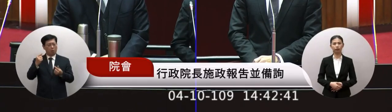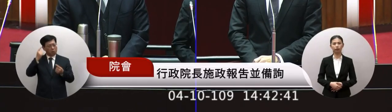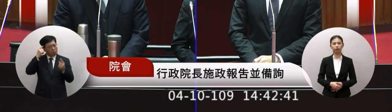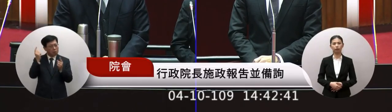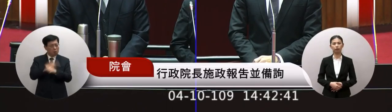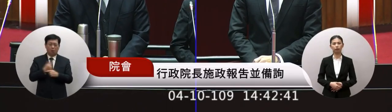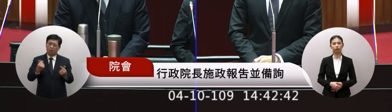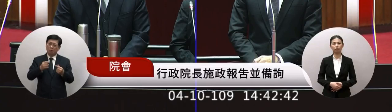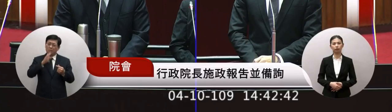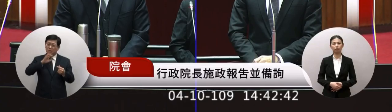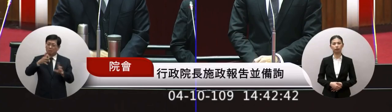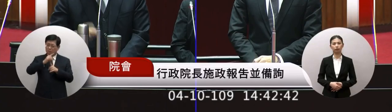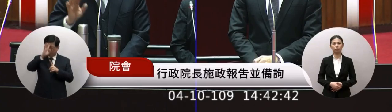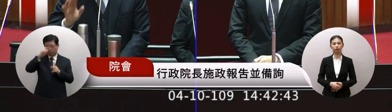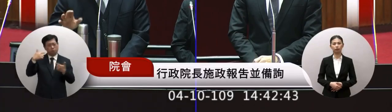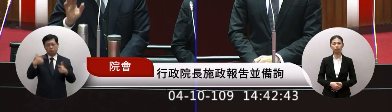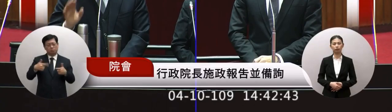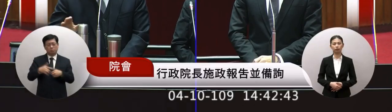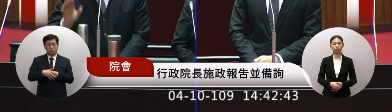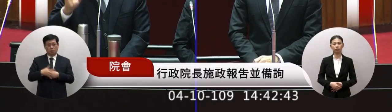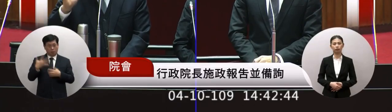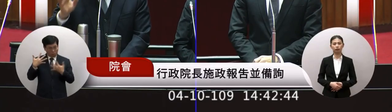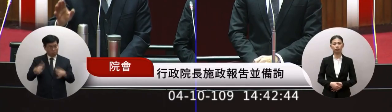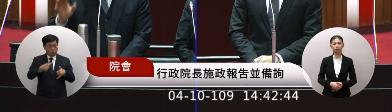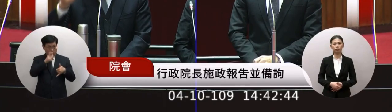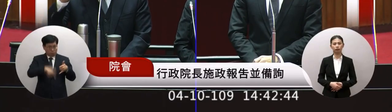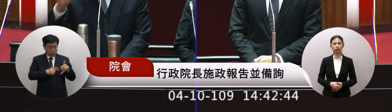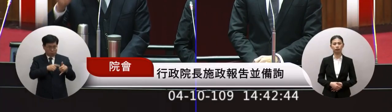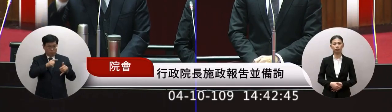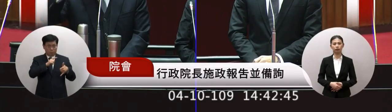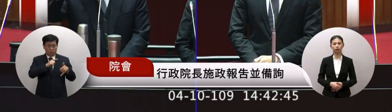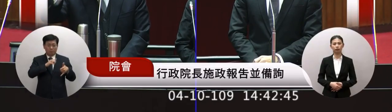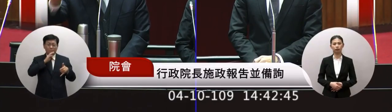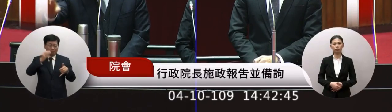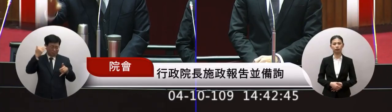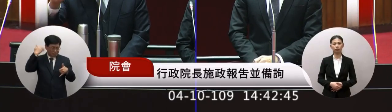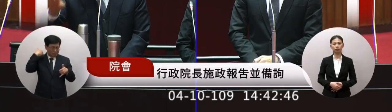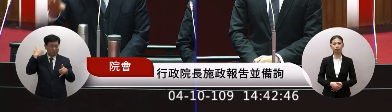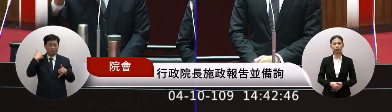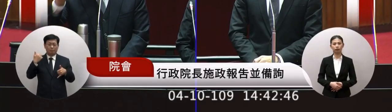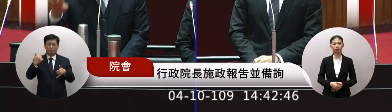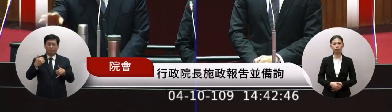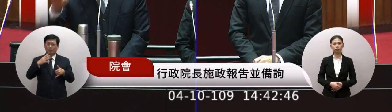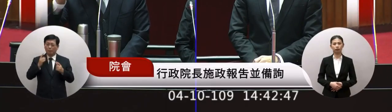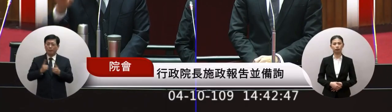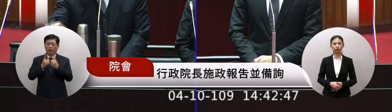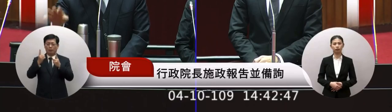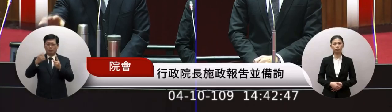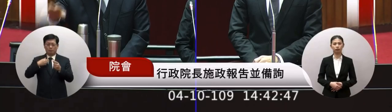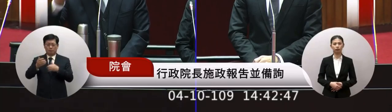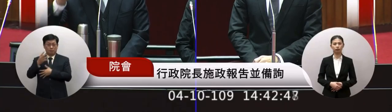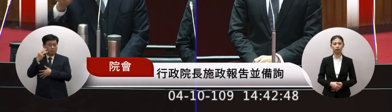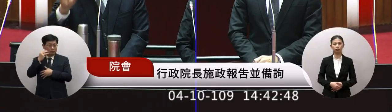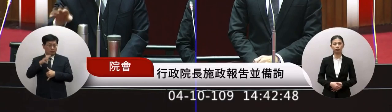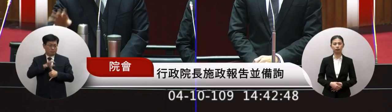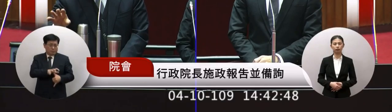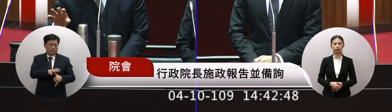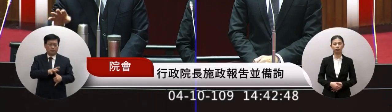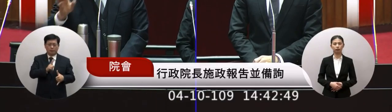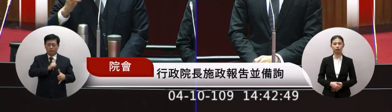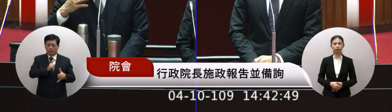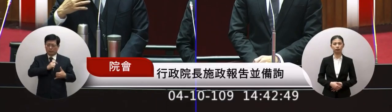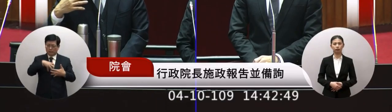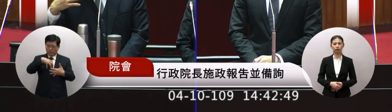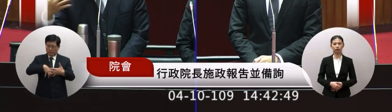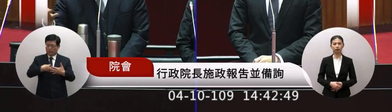他是什麼情形有的人他是在當年被破壞他的營